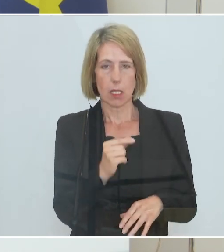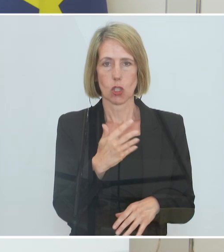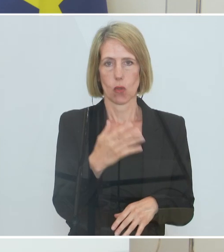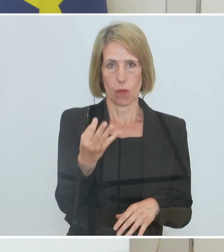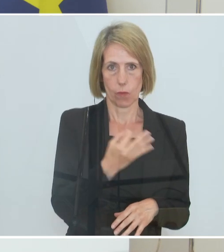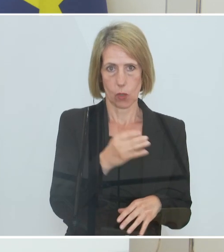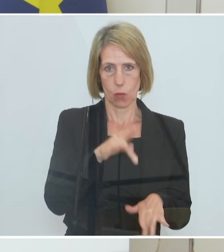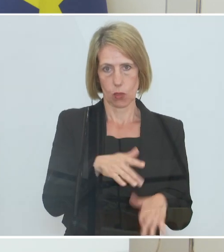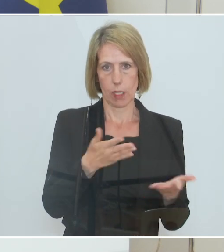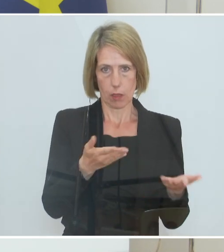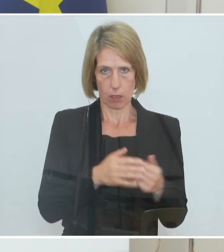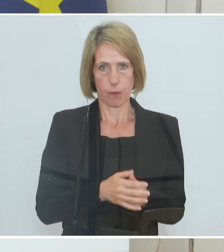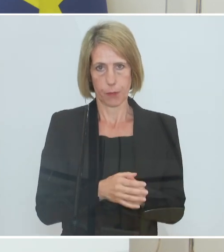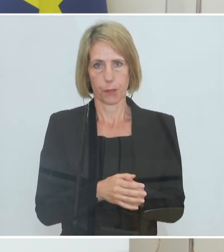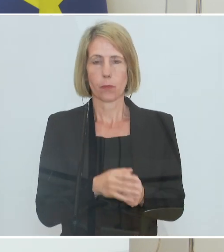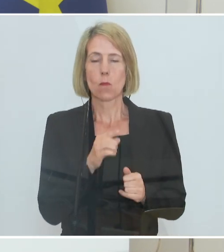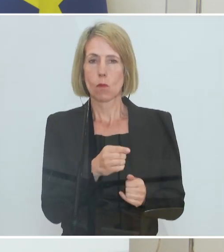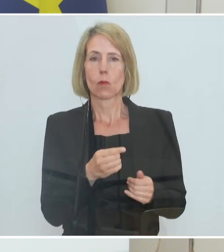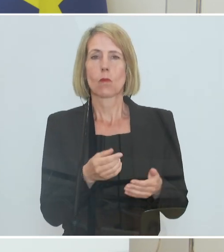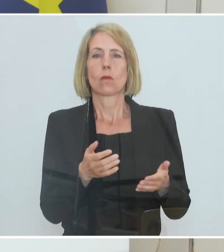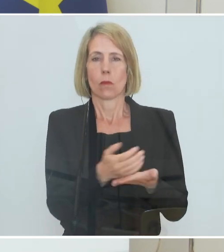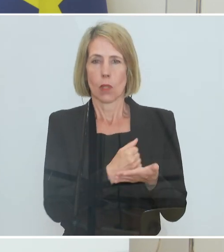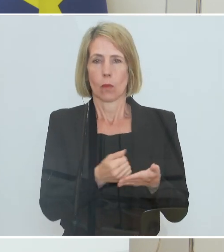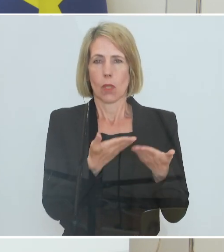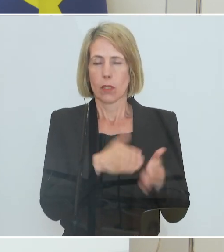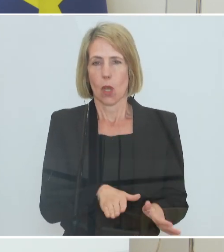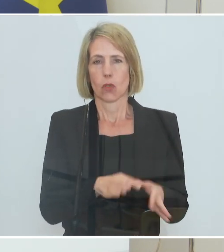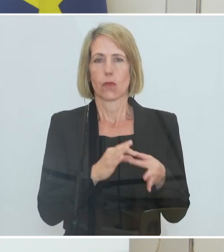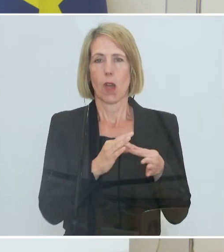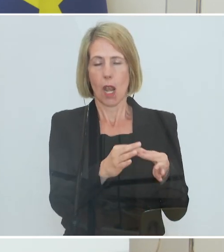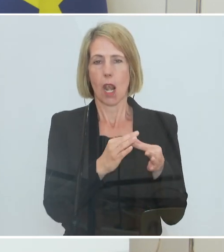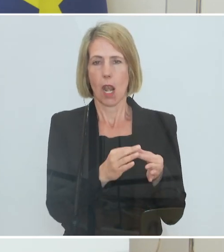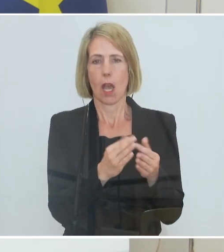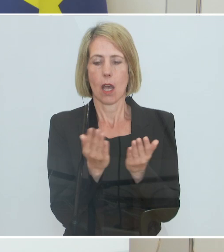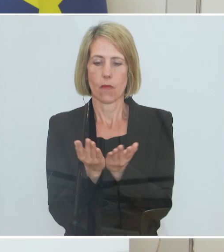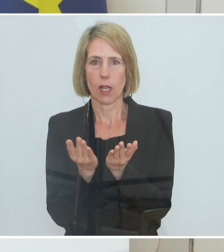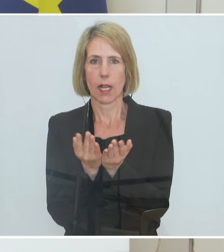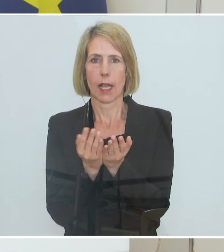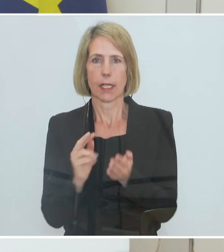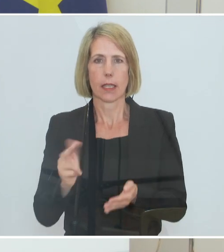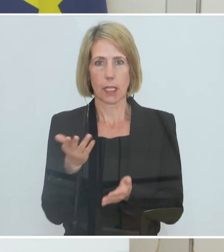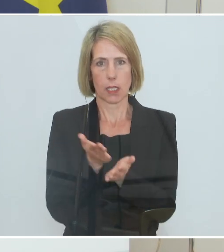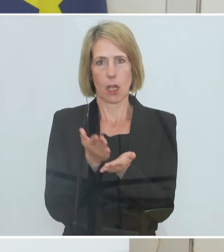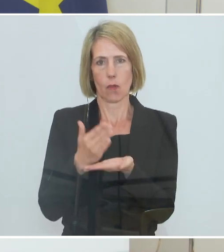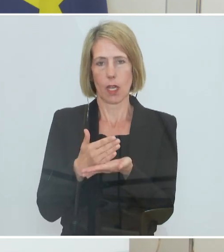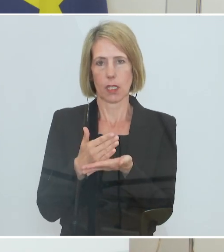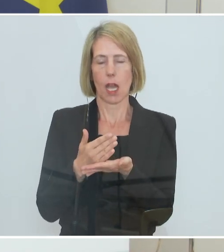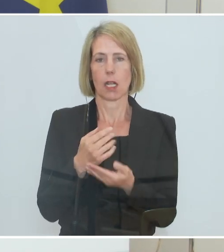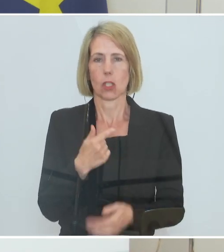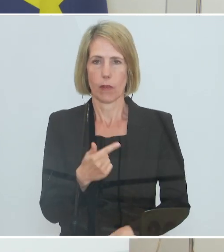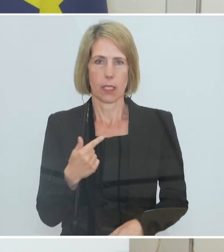haben, wobei dieser Umsatzausfall gemessen wird am Vergleich des dritten Quartals 2020